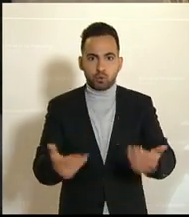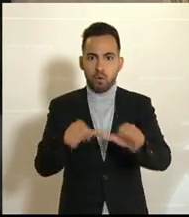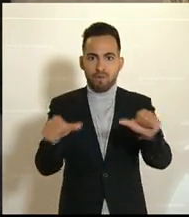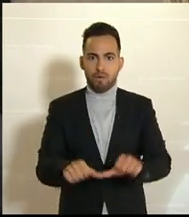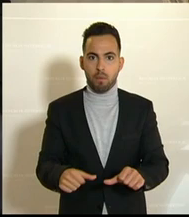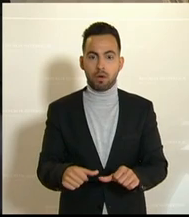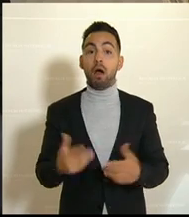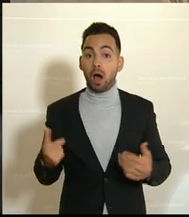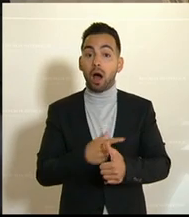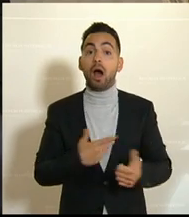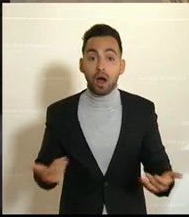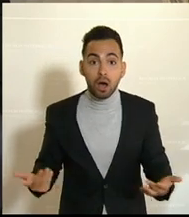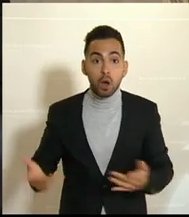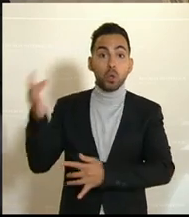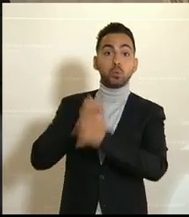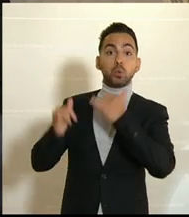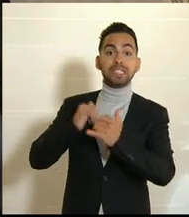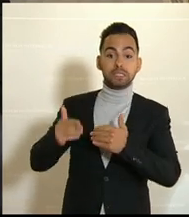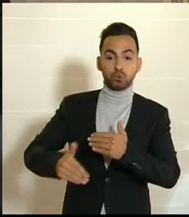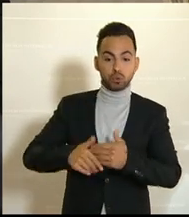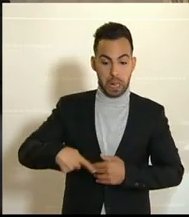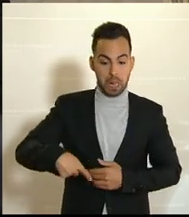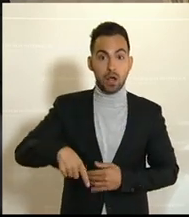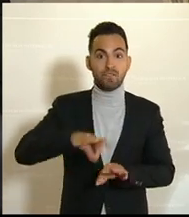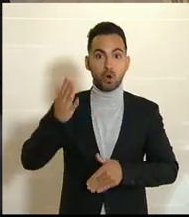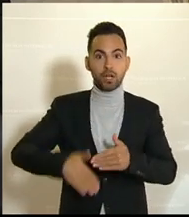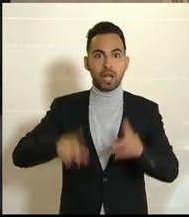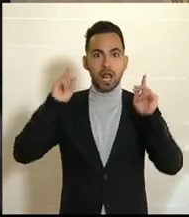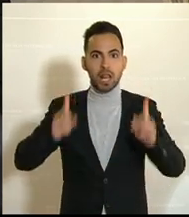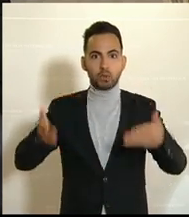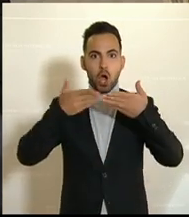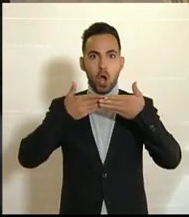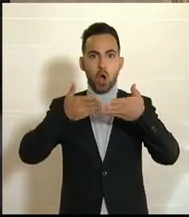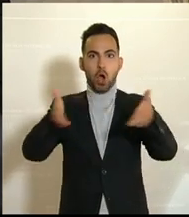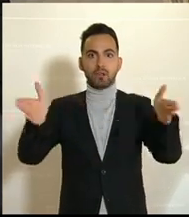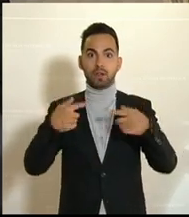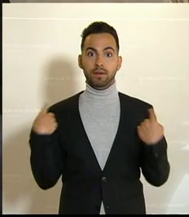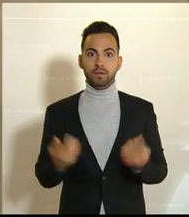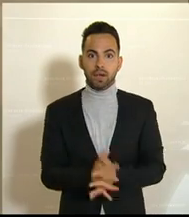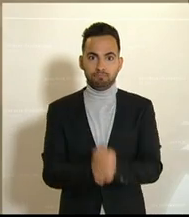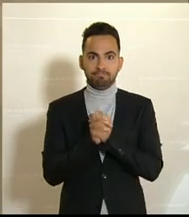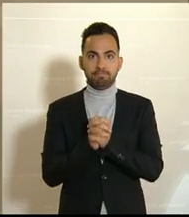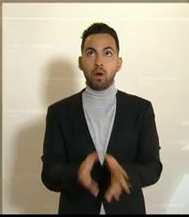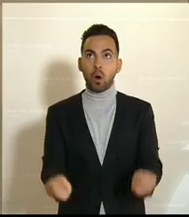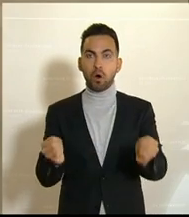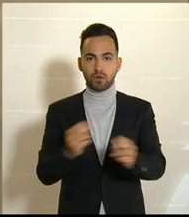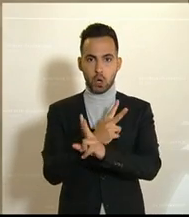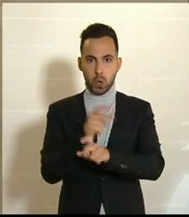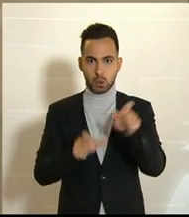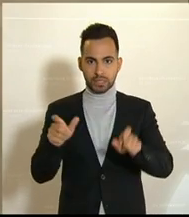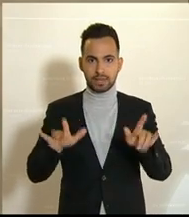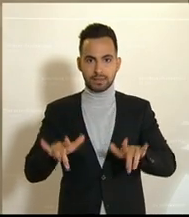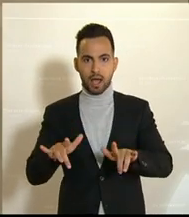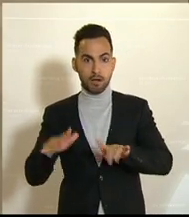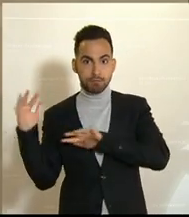Weise machen. Der Tourismus öffnet jetzt am kommenden Wochenende. Und wir hoffen, dass die Österreicherinnen und Österreicher auch dieses